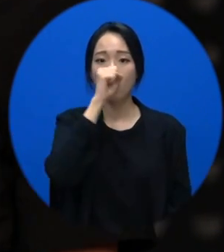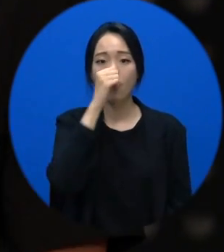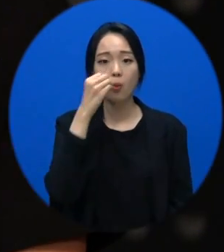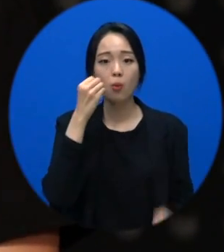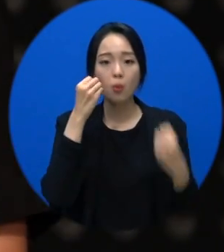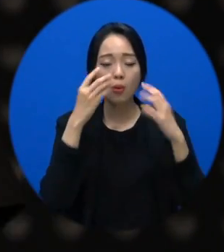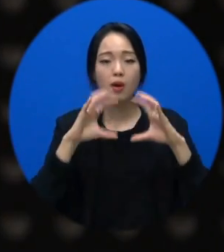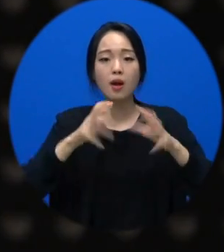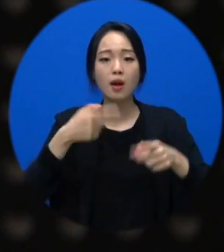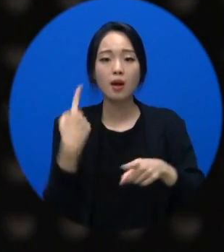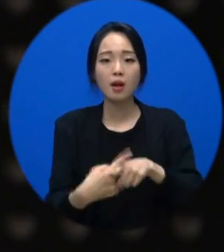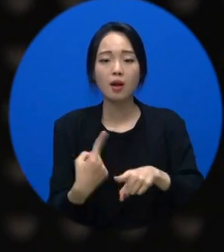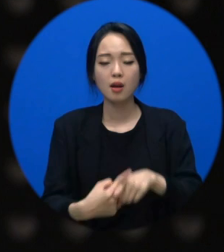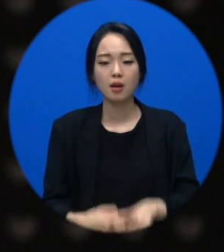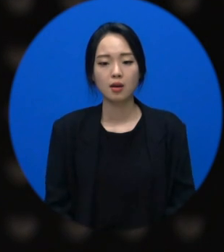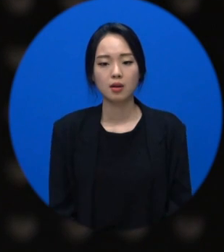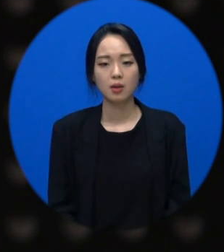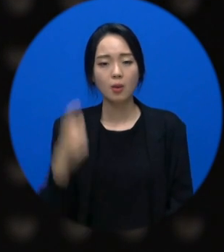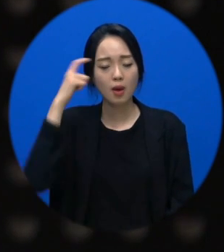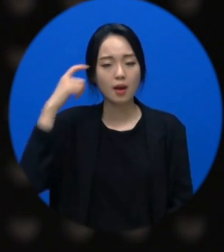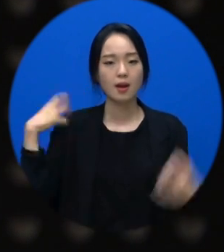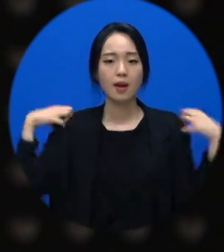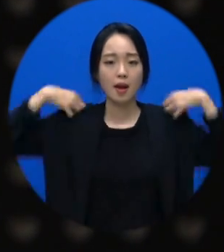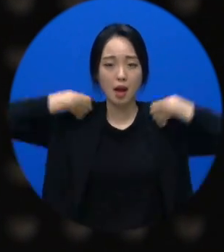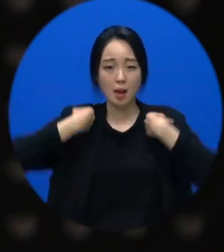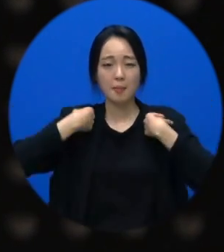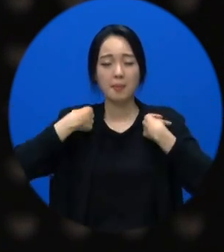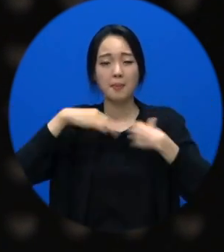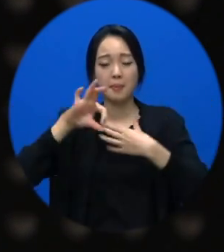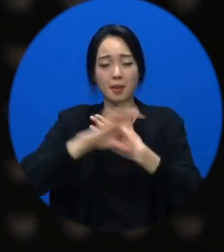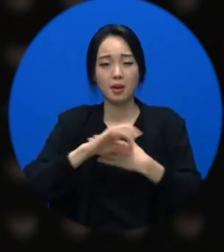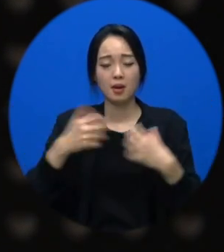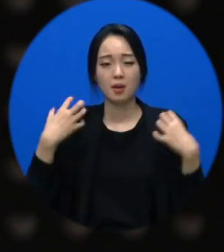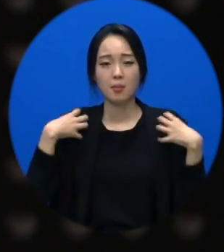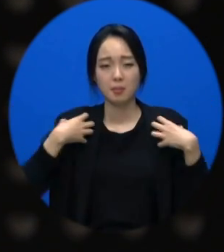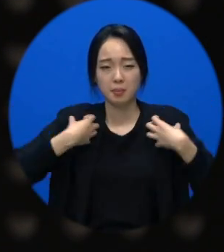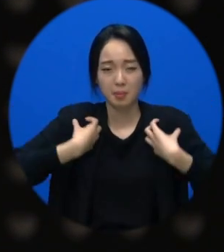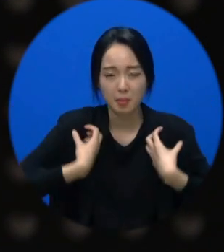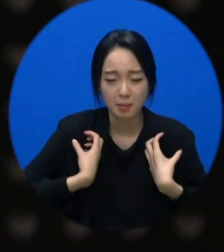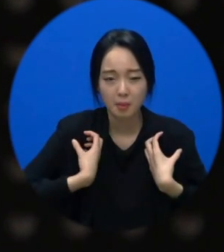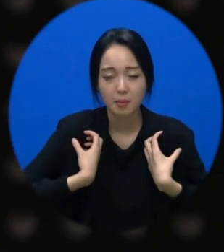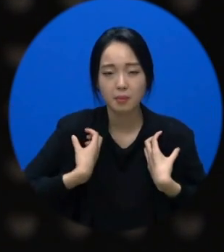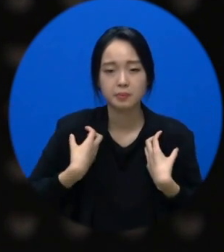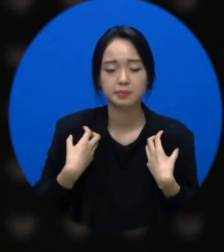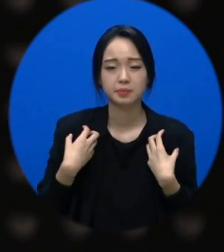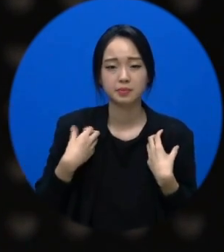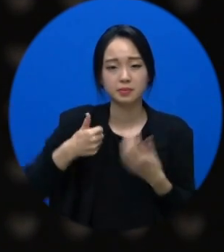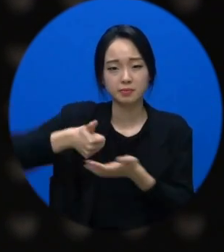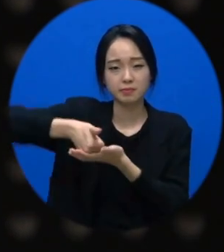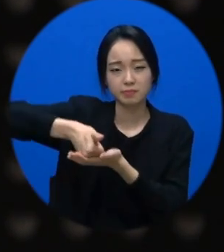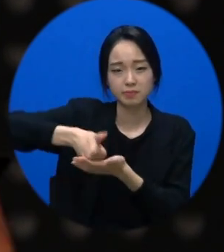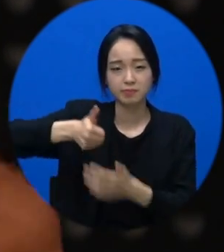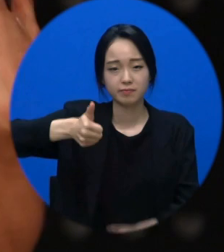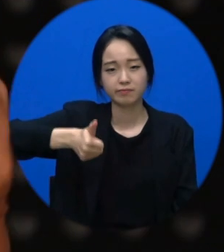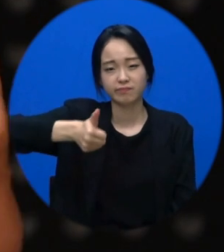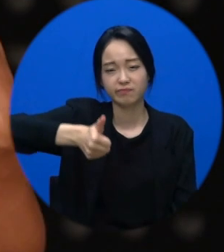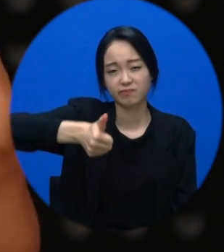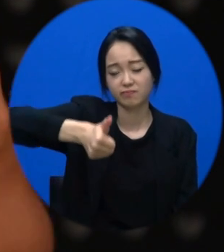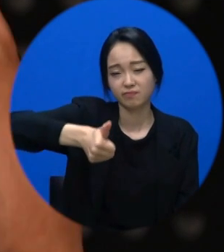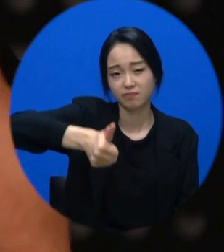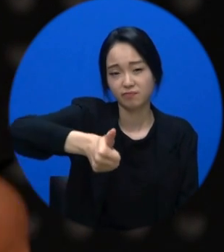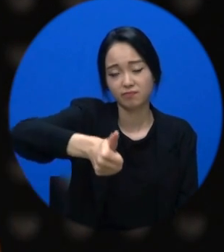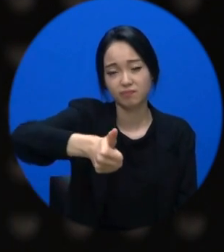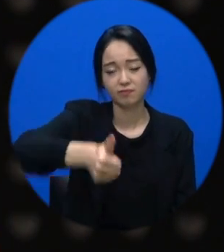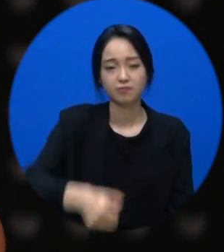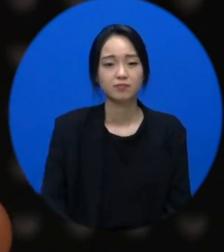넘어가지 않으려고 자연스럽게 몸을 앞으로 이렇게 기울여요. 그럼 몸이 앞으로 기운다고요. 길 가면서도 바닥을 보게 되죠. 그런데 앞으로